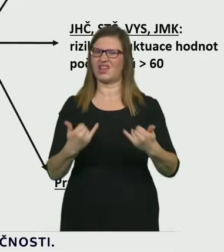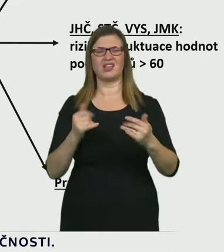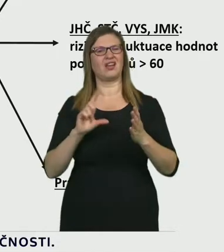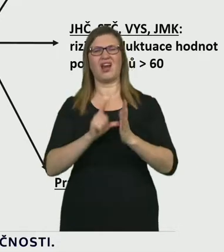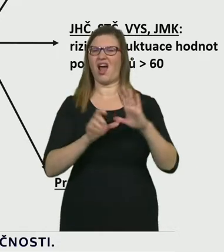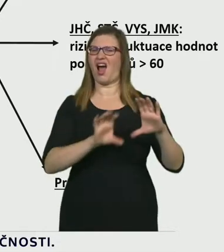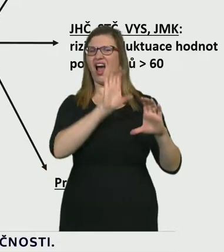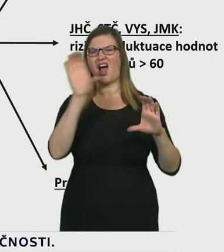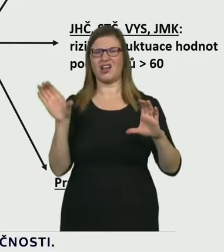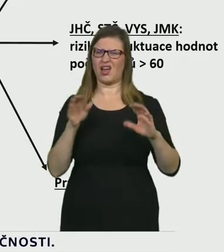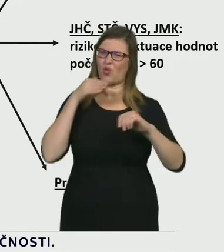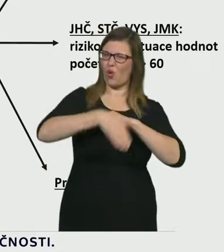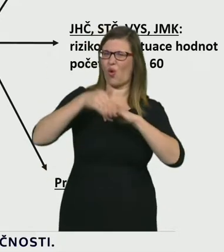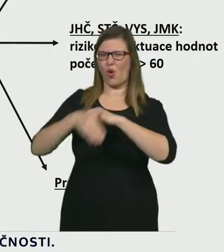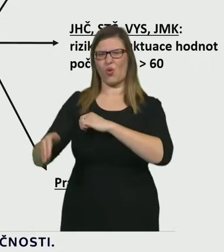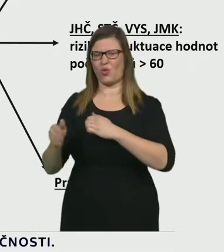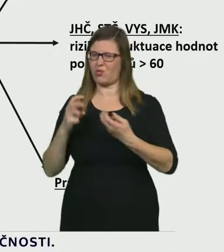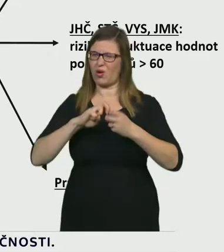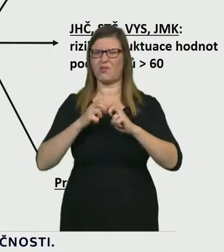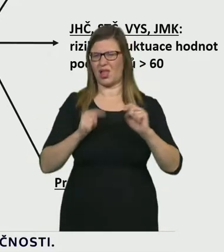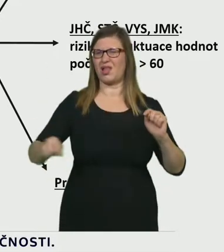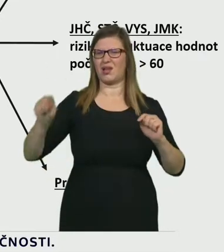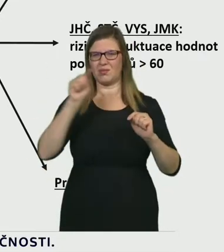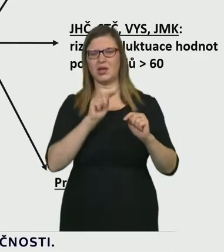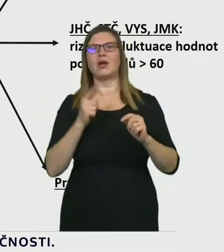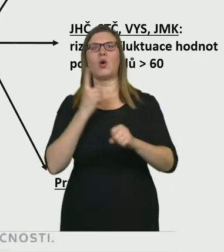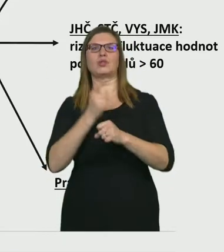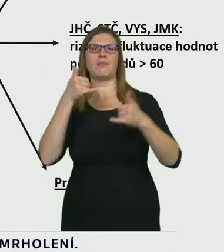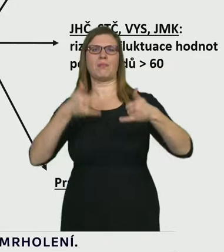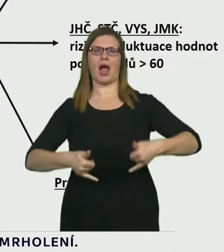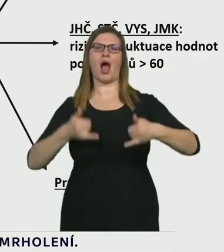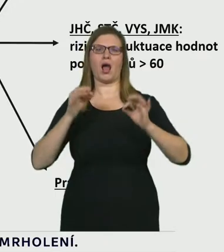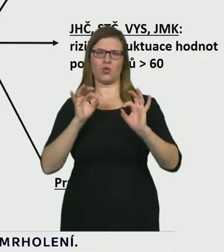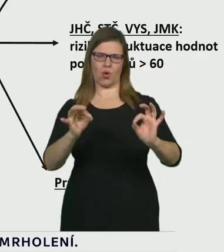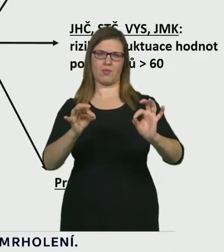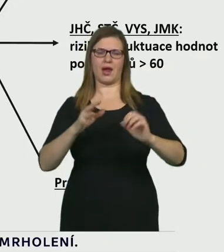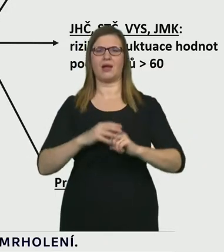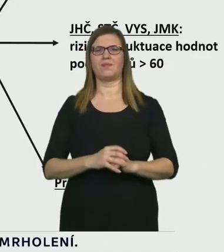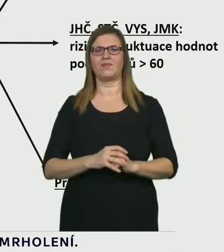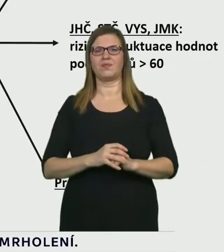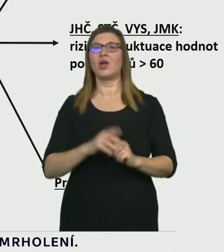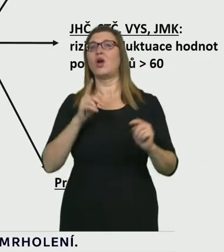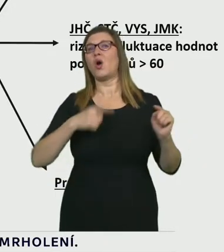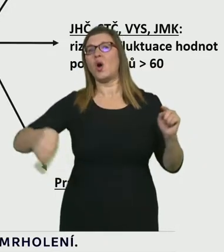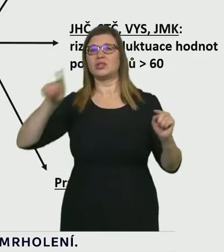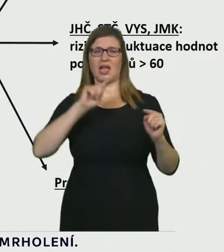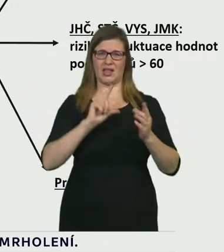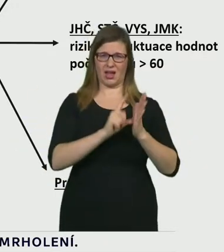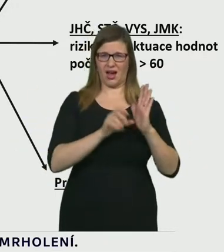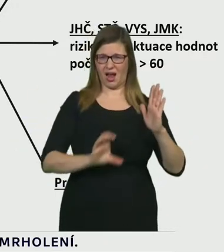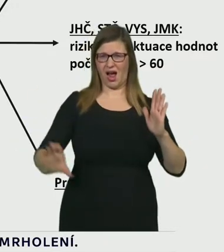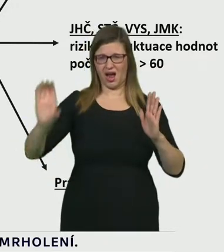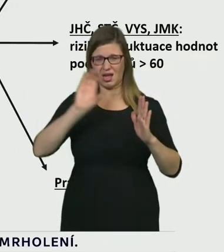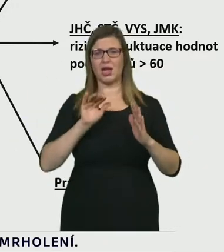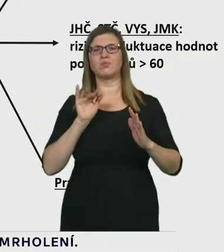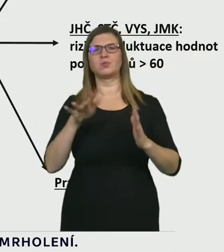kraj jsou v té hodnotě bodové škály po 60 ze 100 možných rizikových bodů,